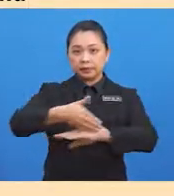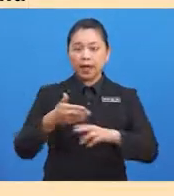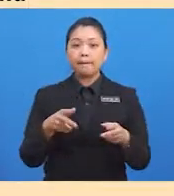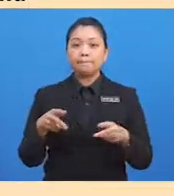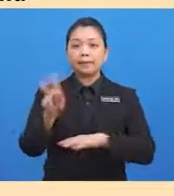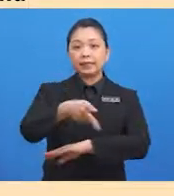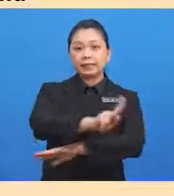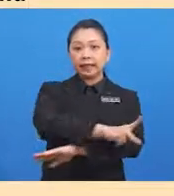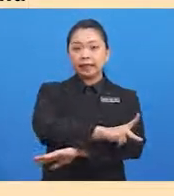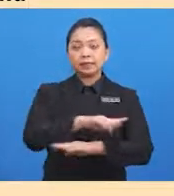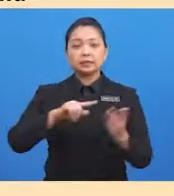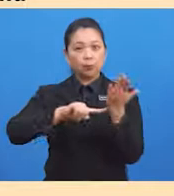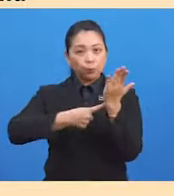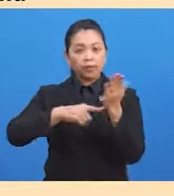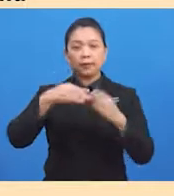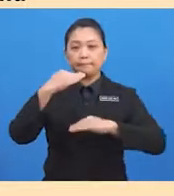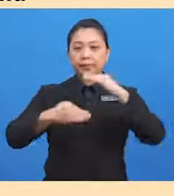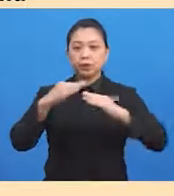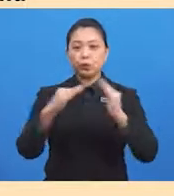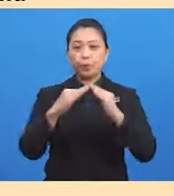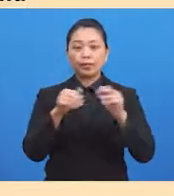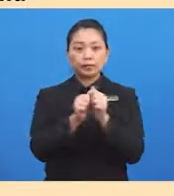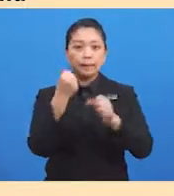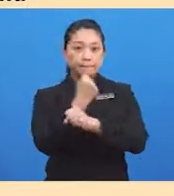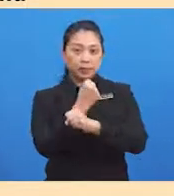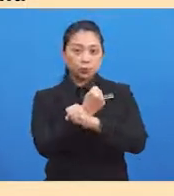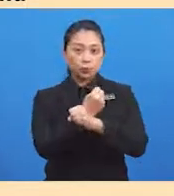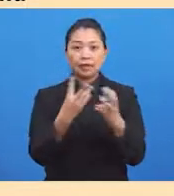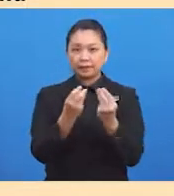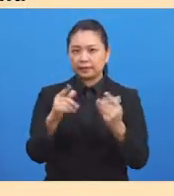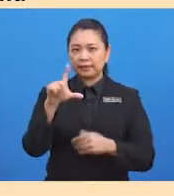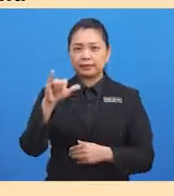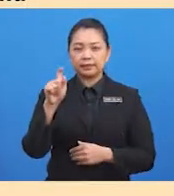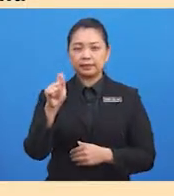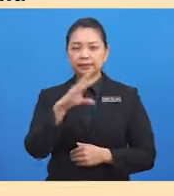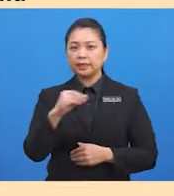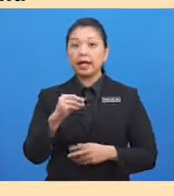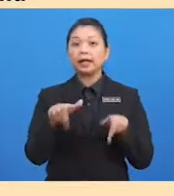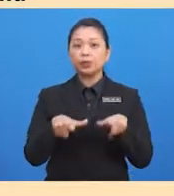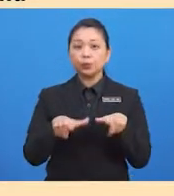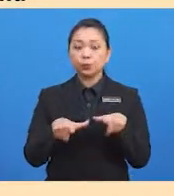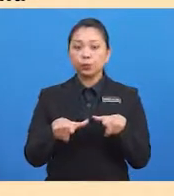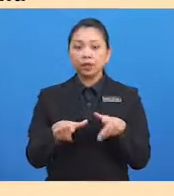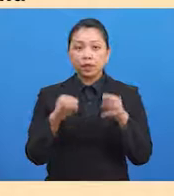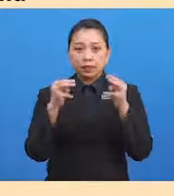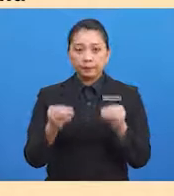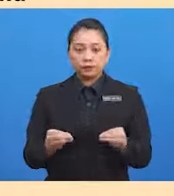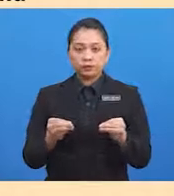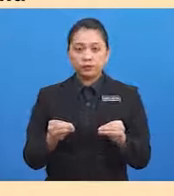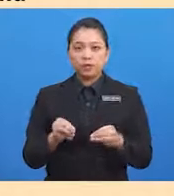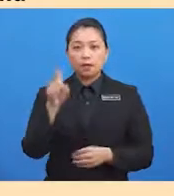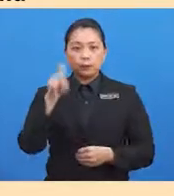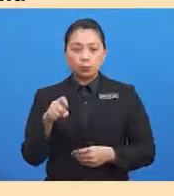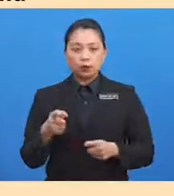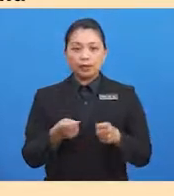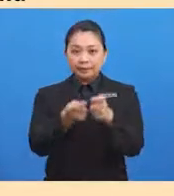batu, tanah liat dan juga kayu. Manusia Zaman ini memerlukan tempat kediaman yang lebih